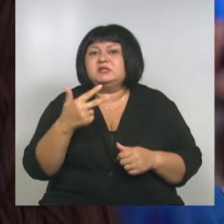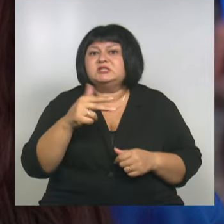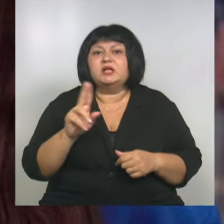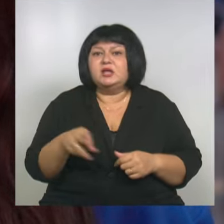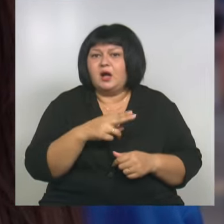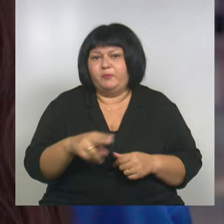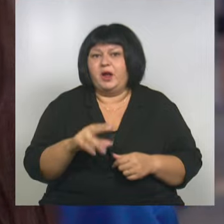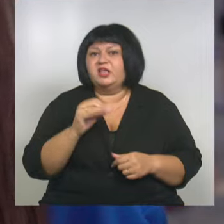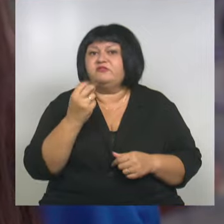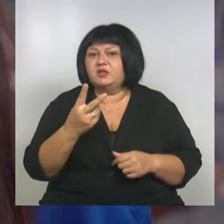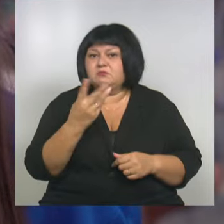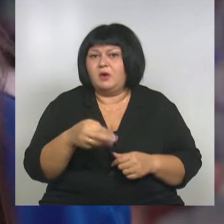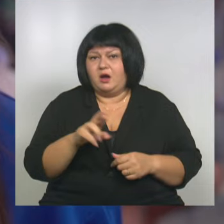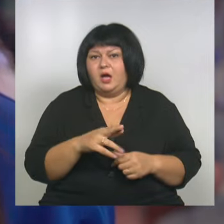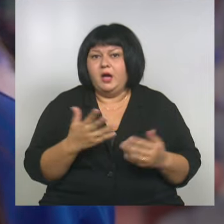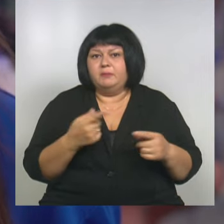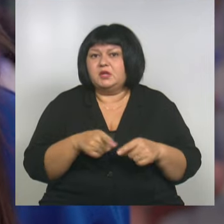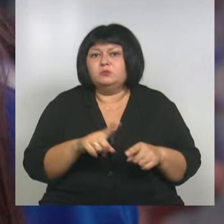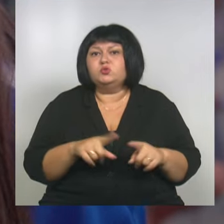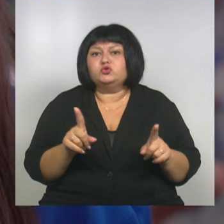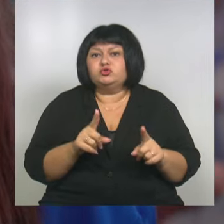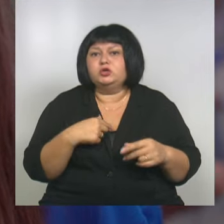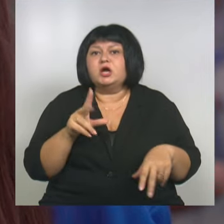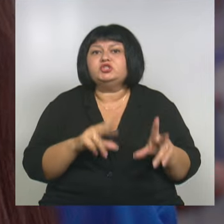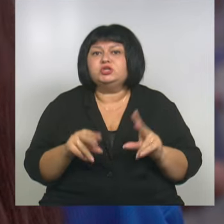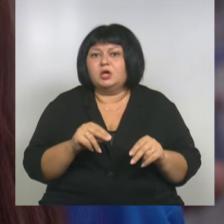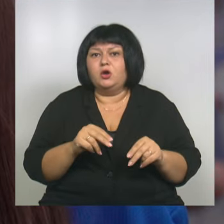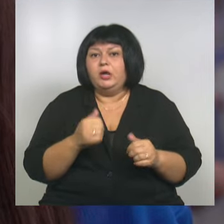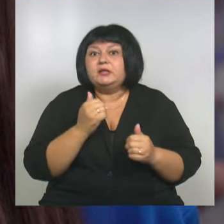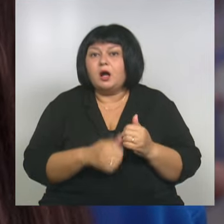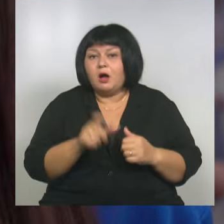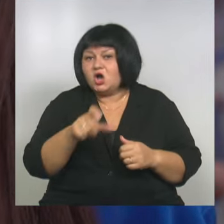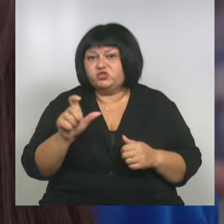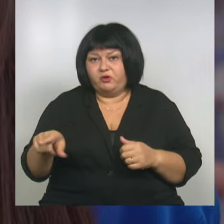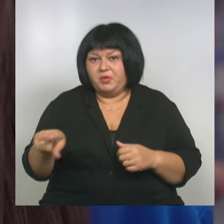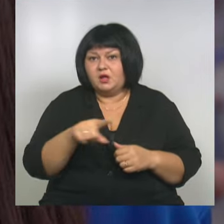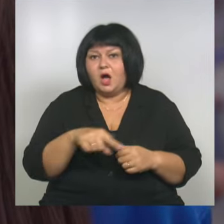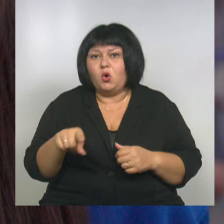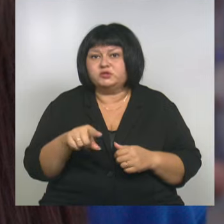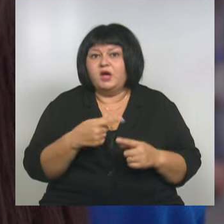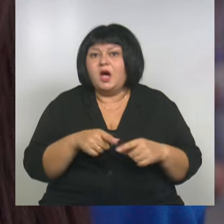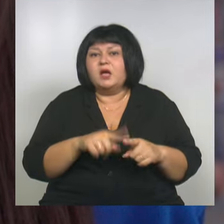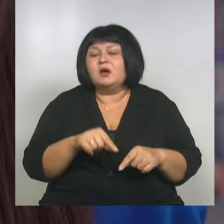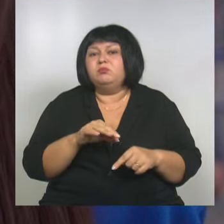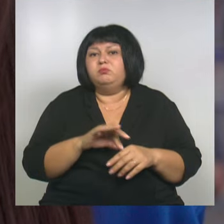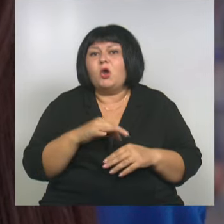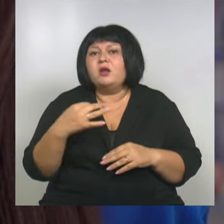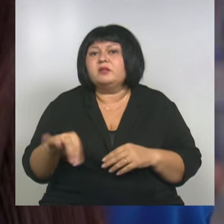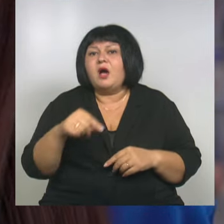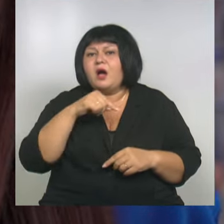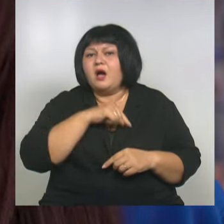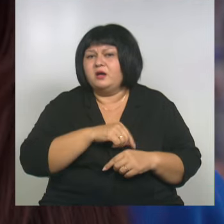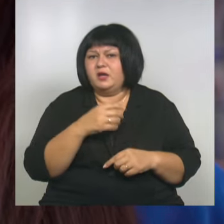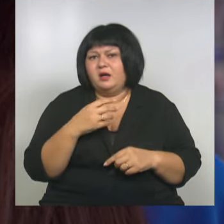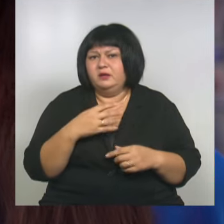про 12 мая. Потому что я считаю, что для каждого благородца это безумно больная тема. Лично